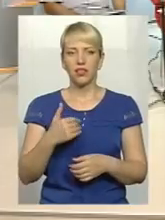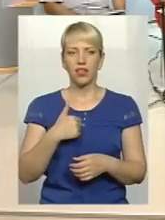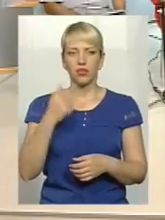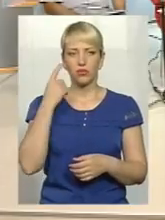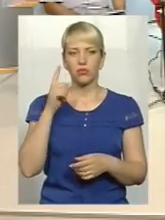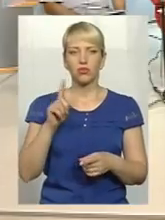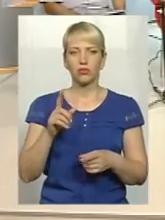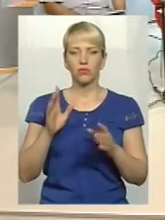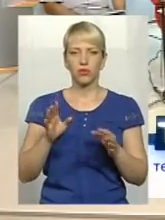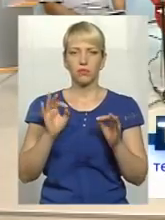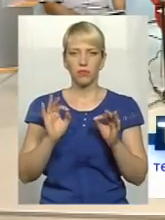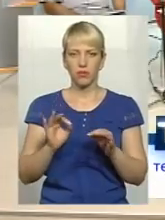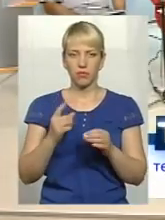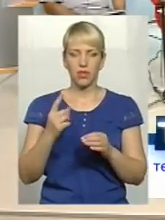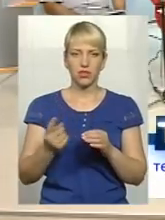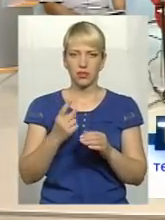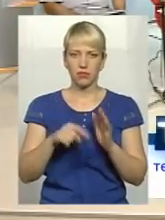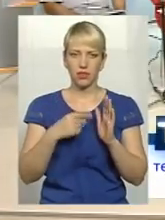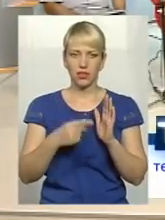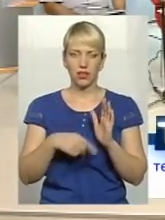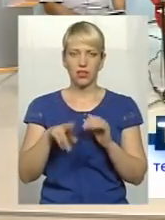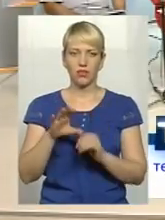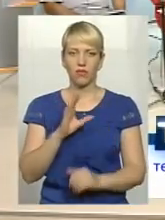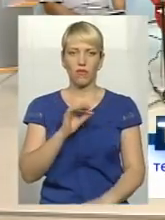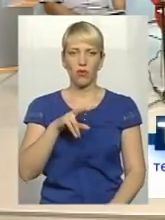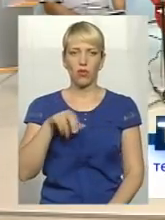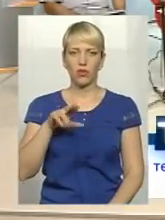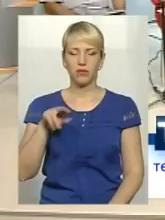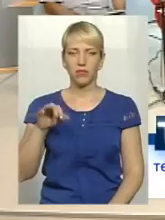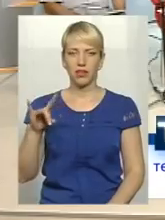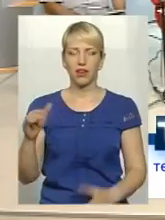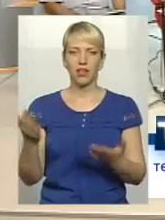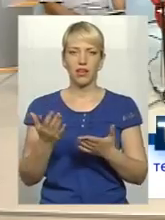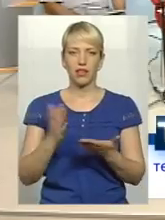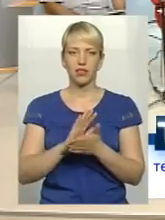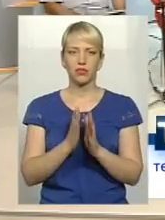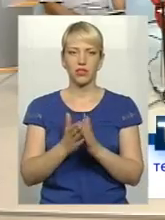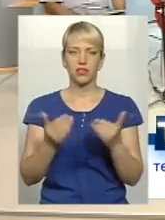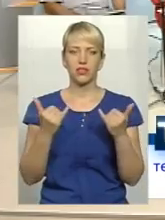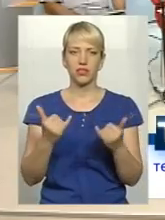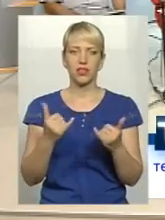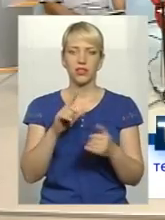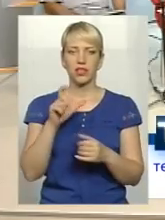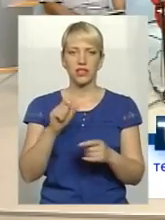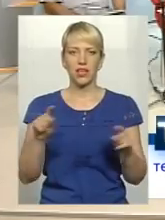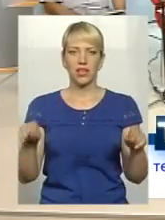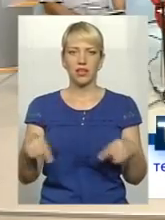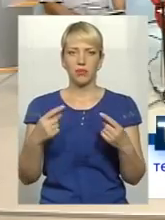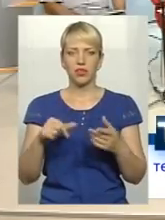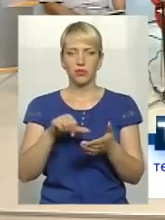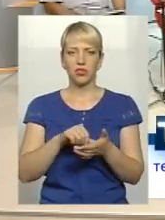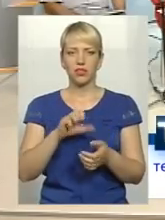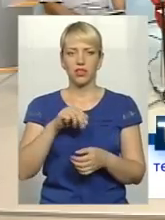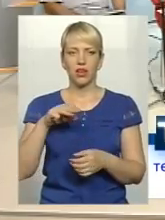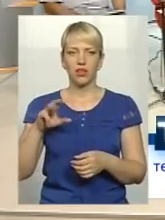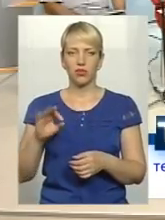логічно, якщо перше питання в нас буде все ж таки до пана Володимира. Розкажіть, яка ситуація зараз з реабілітацією учасників АТО,